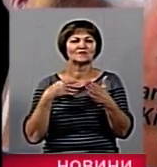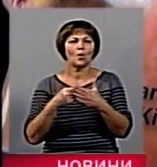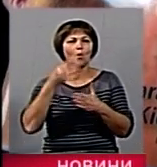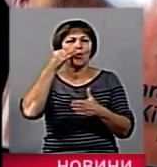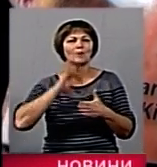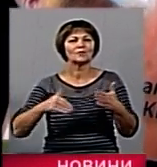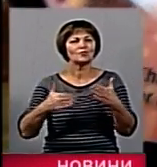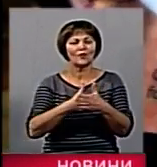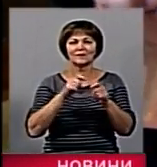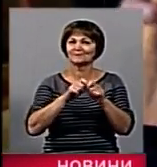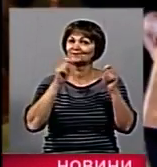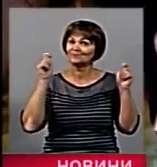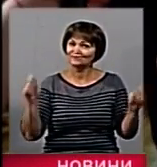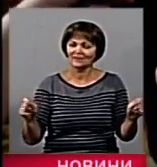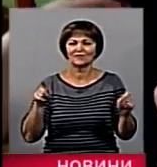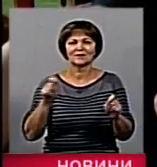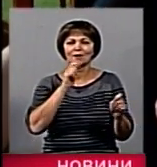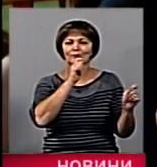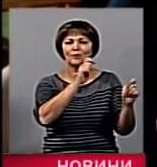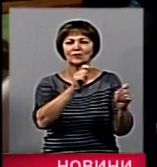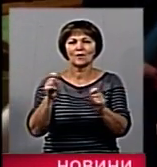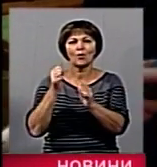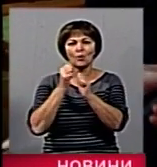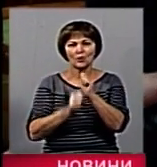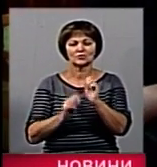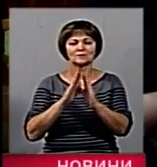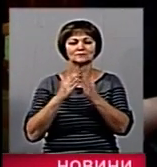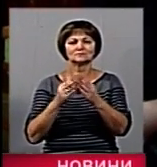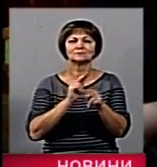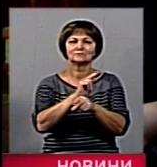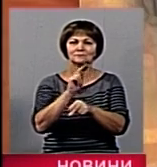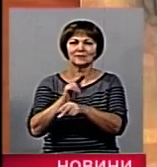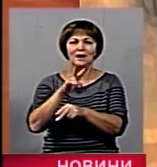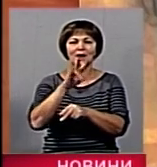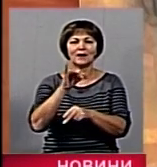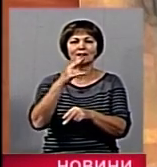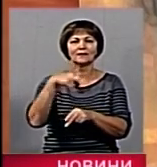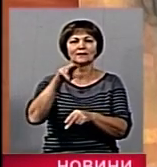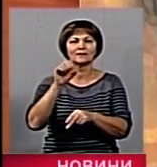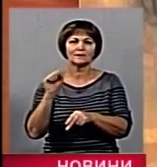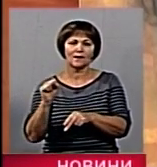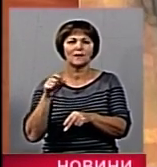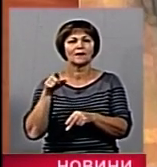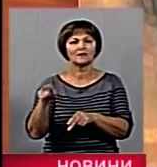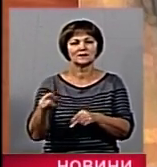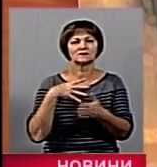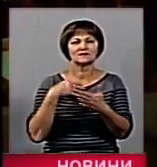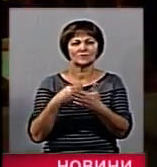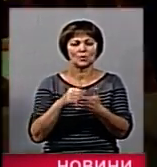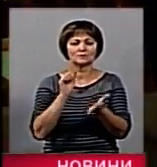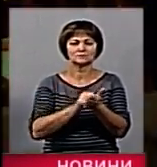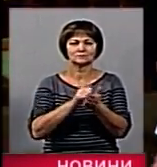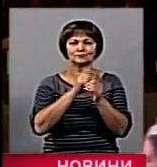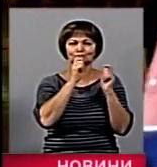закладах. Гості з Америки подарували кожному з них навчальні посібники Лінде Ландретт, надруковані східноєвропейською місією.